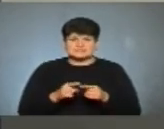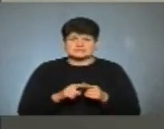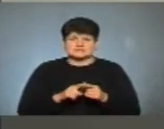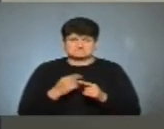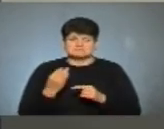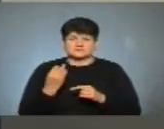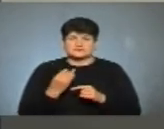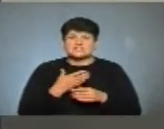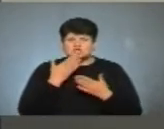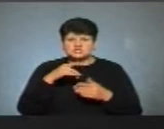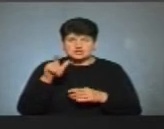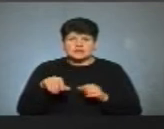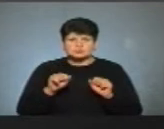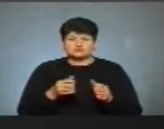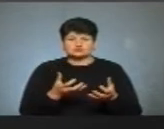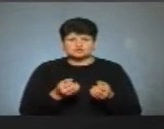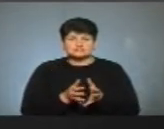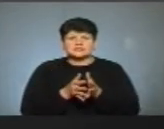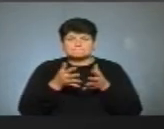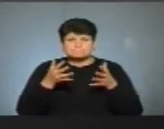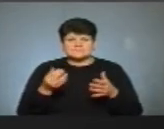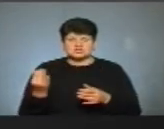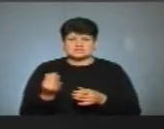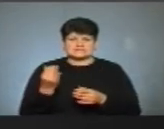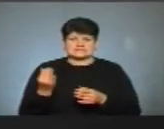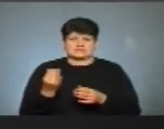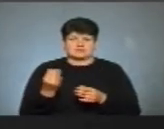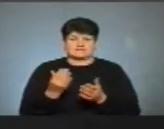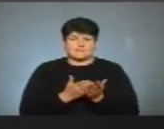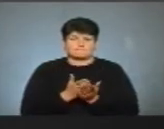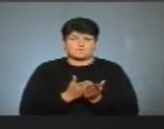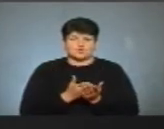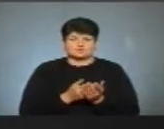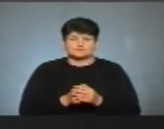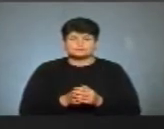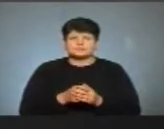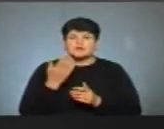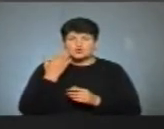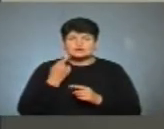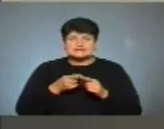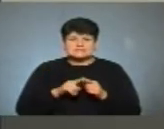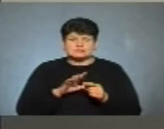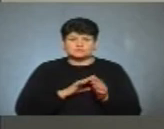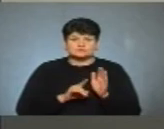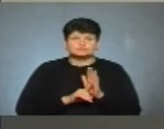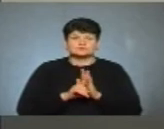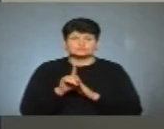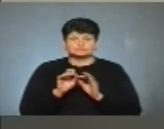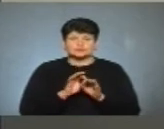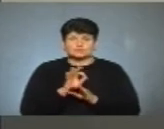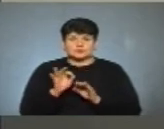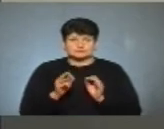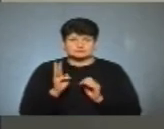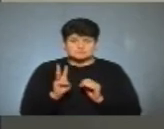Тобто, читач може отримати набагато більше цікавих послуг. Коли це був вдалий такий пілотний проєкт, три